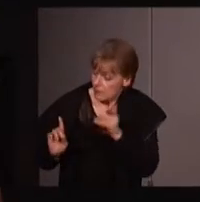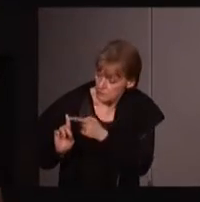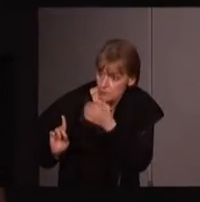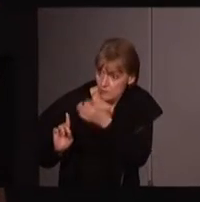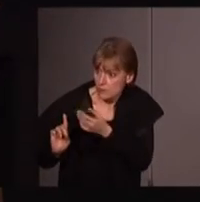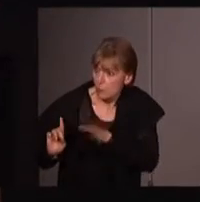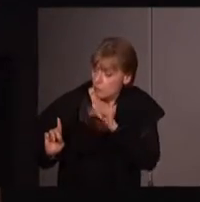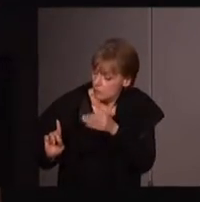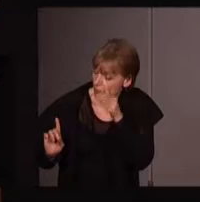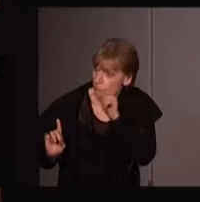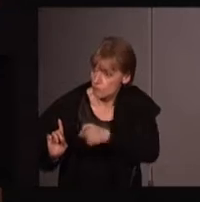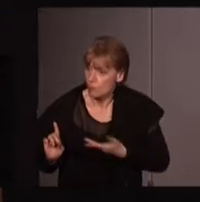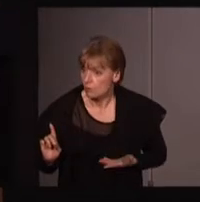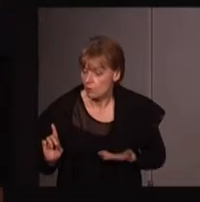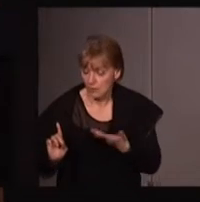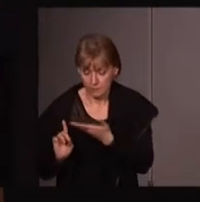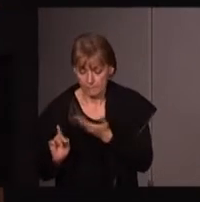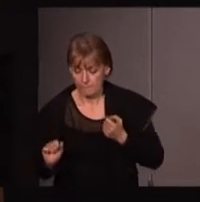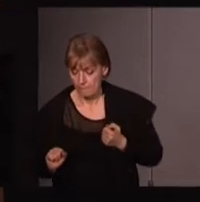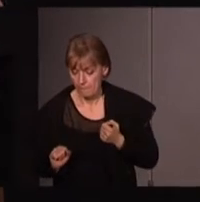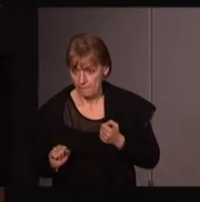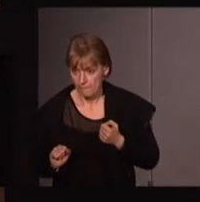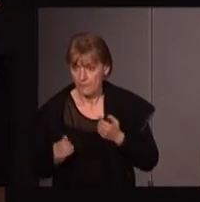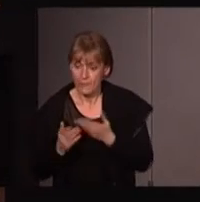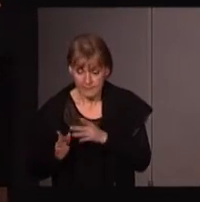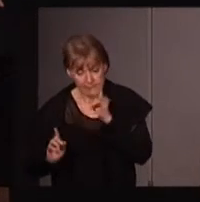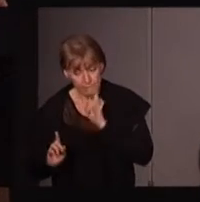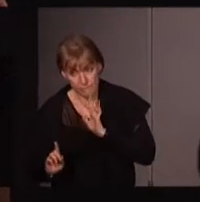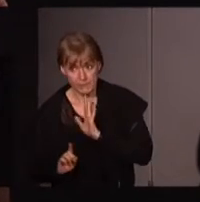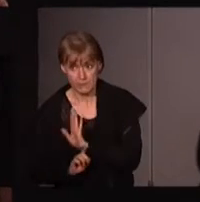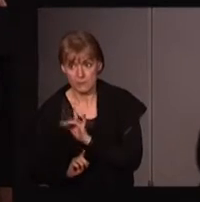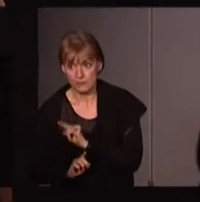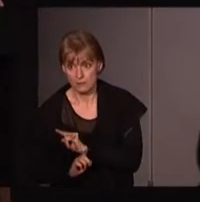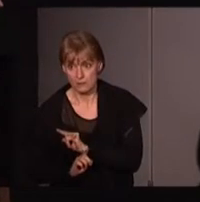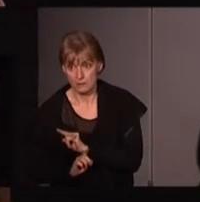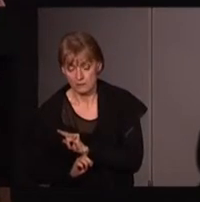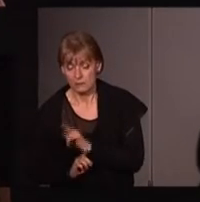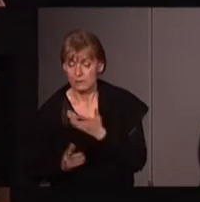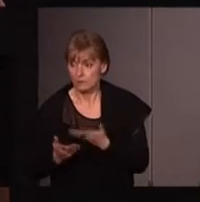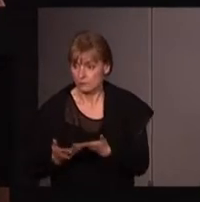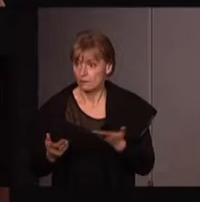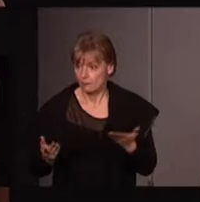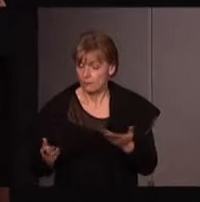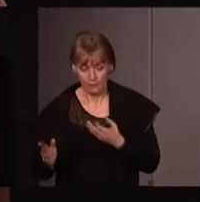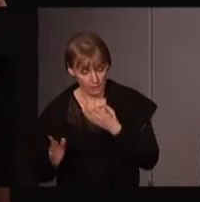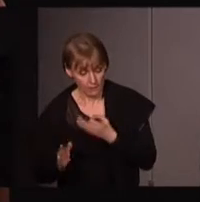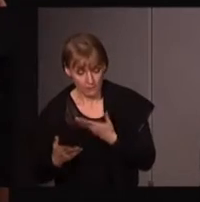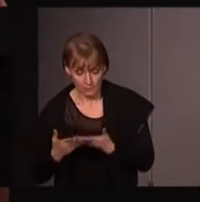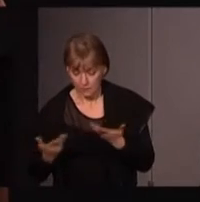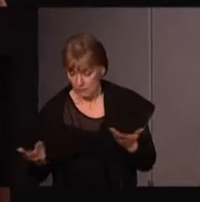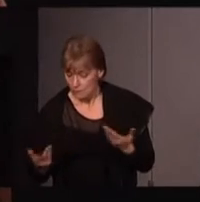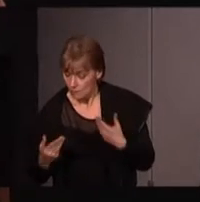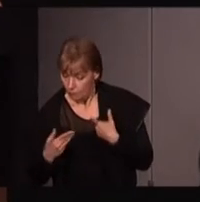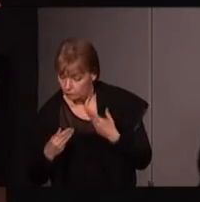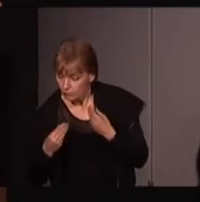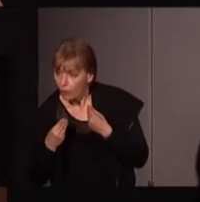écouter ce qu'elles racontent, c'est encore une fois c'est un néopaganisme féministe, et Starwalk parmi d'autres a toujours dit qu'elle a eu une formation, elle s'est